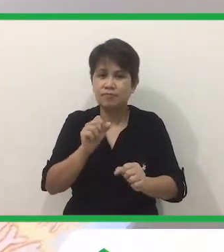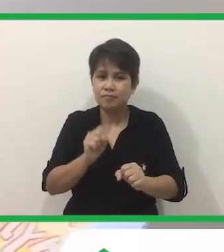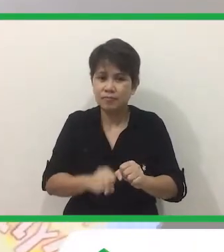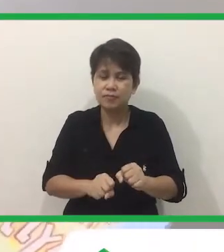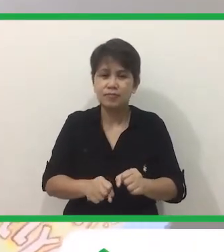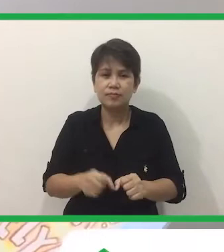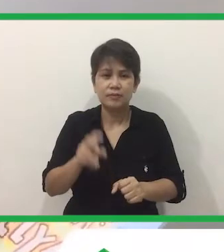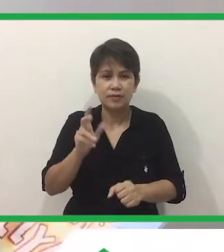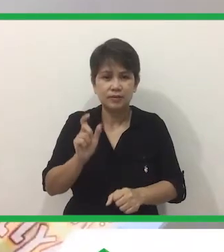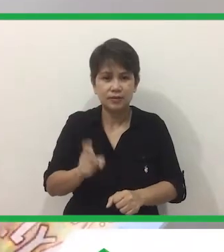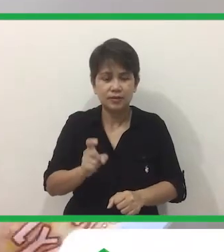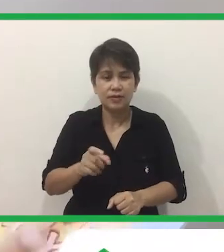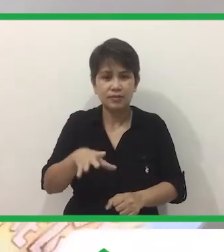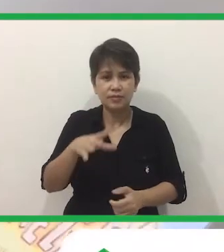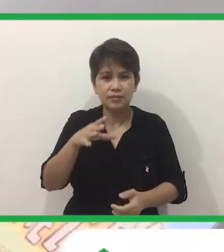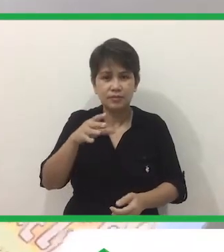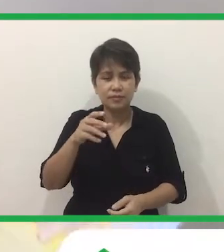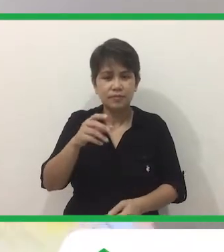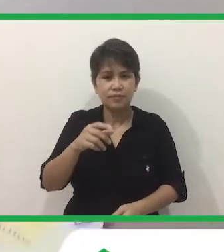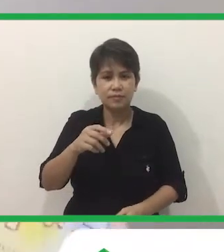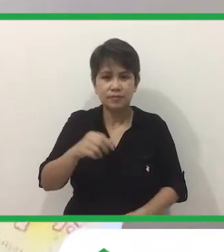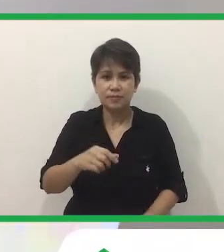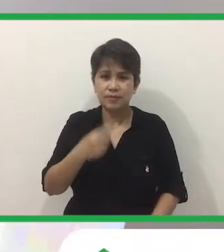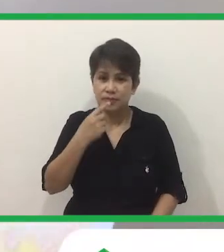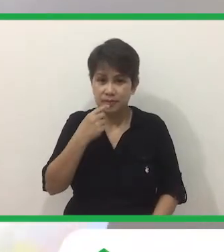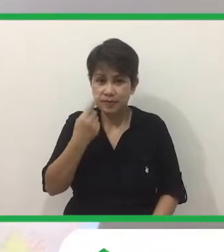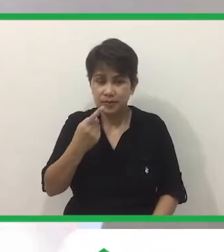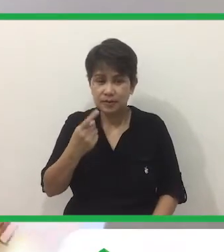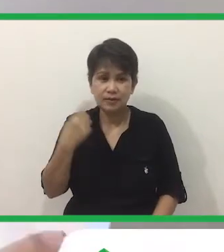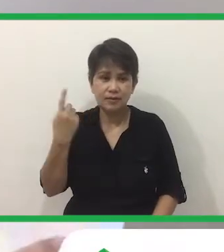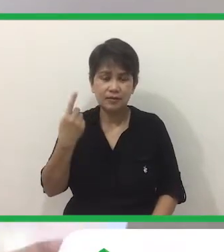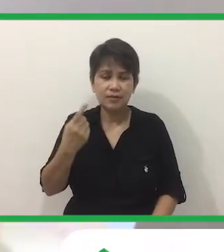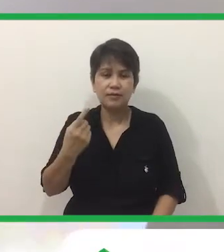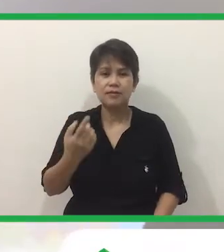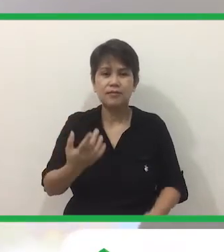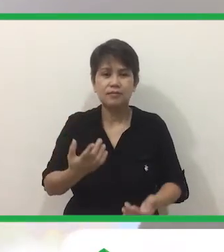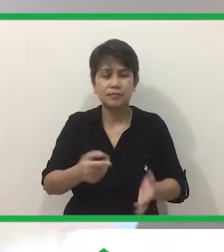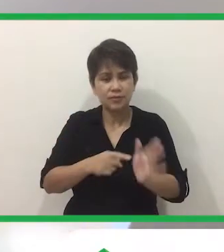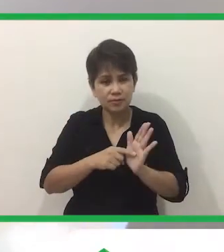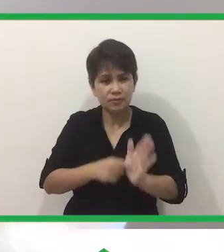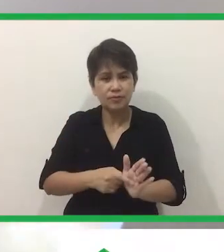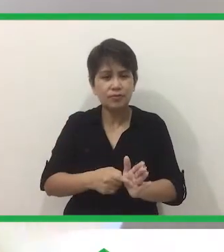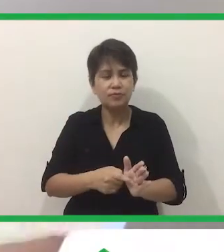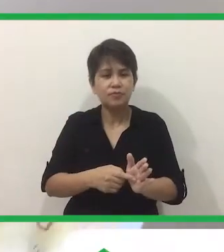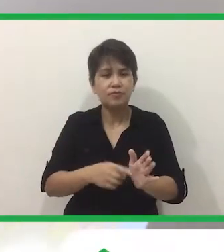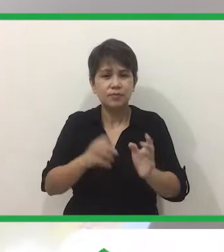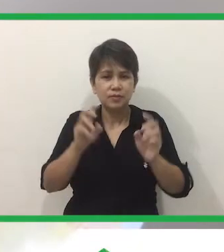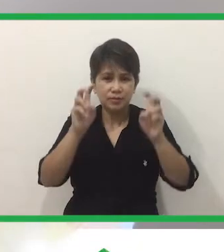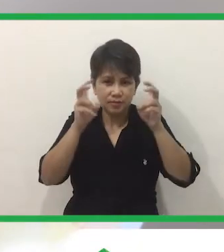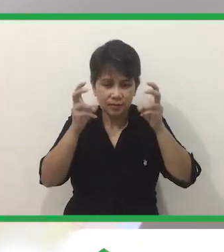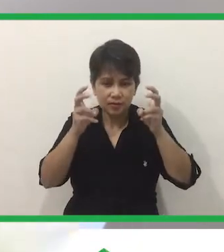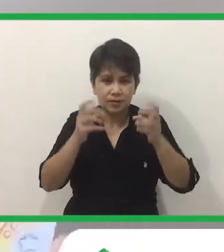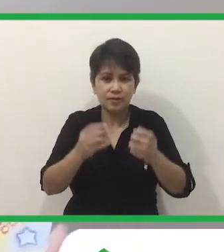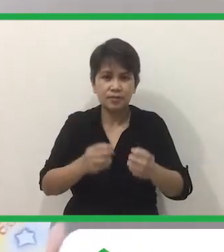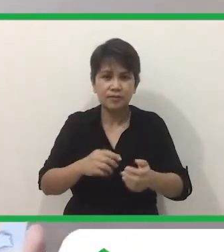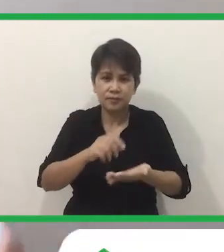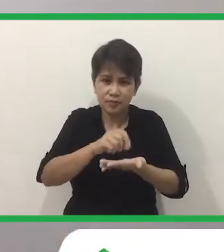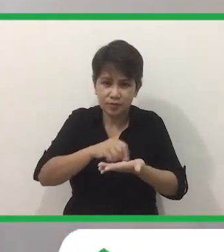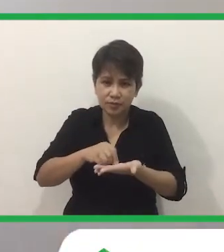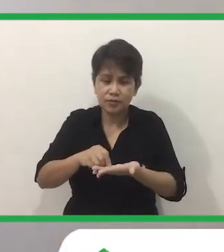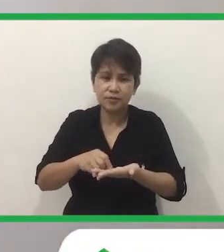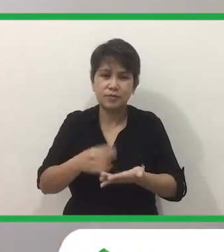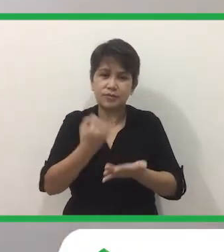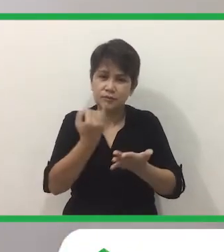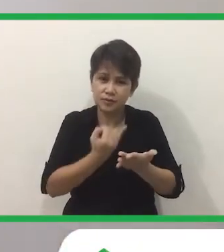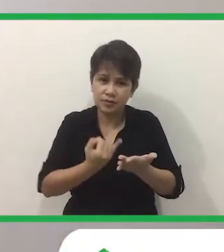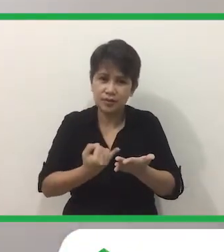Kung Nasaan yung harap At nasa yung likuran At ipapakita yung author Ay yung title Author at illustrator